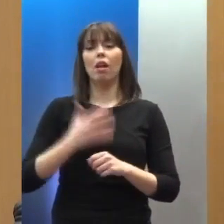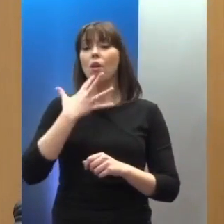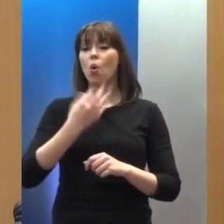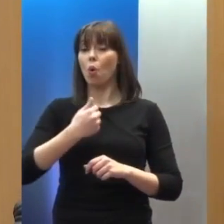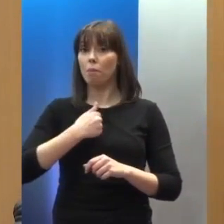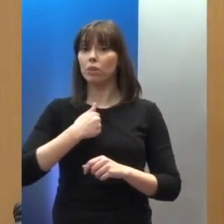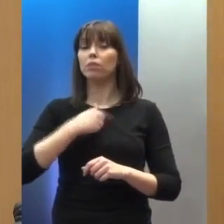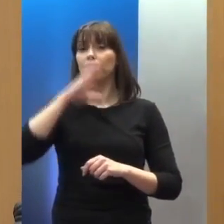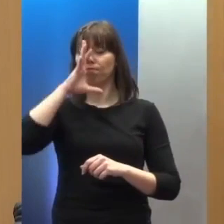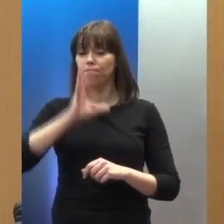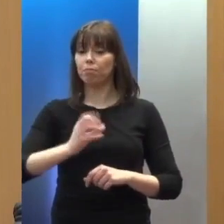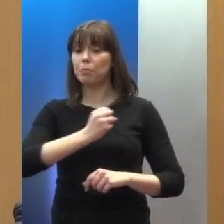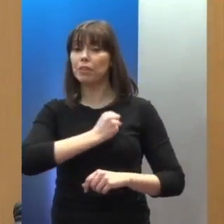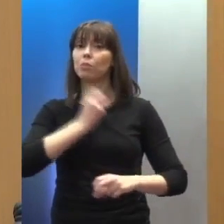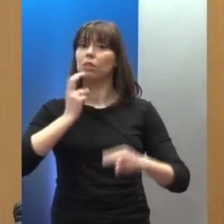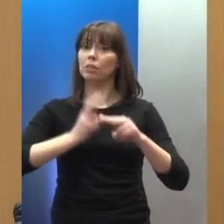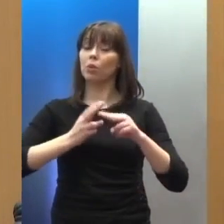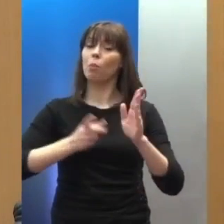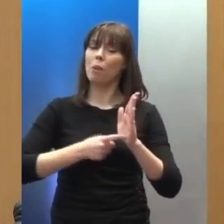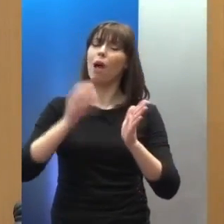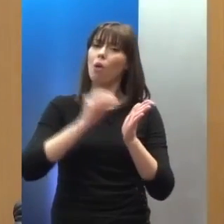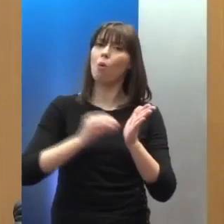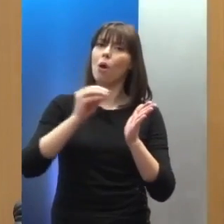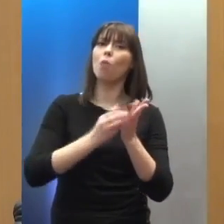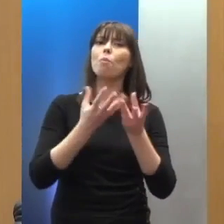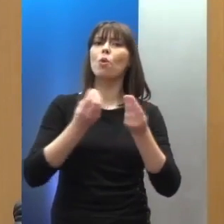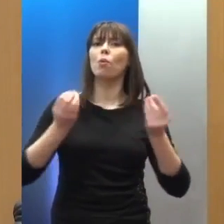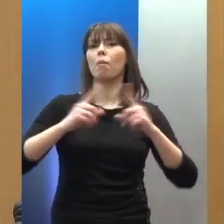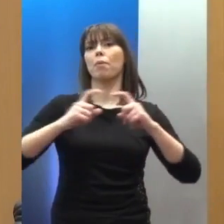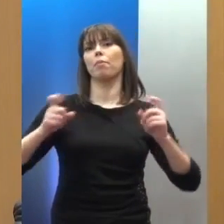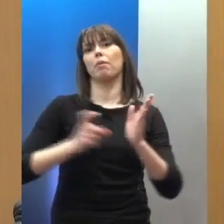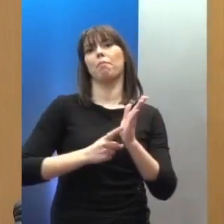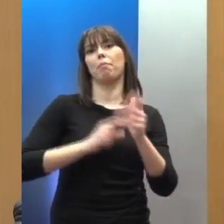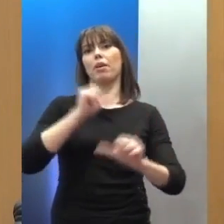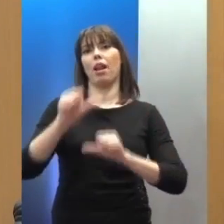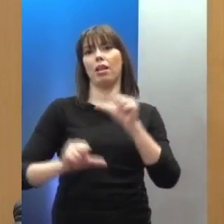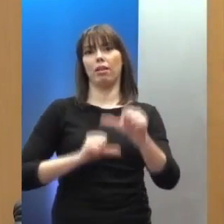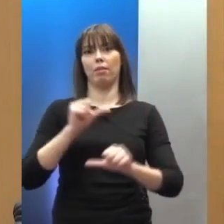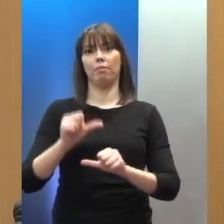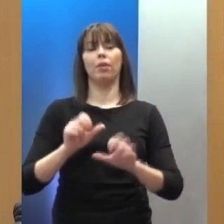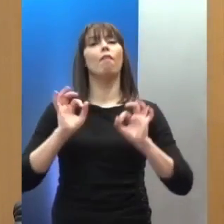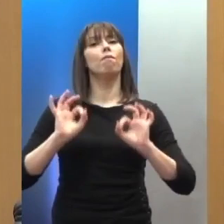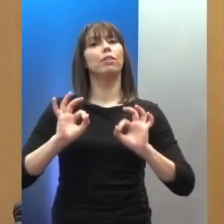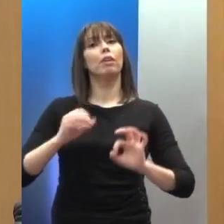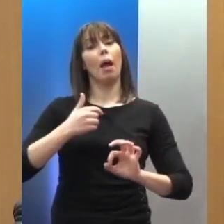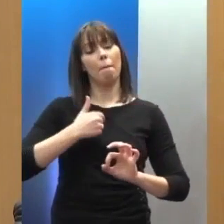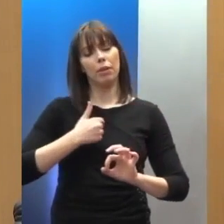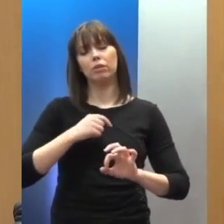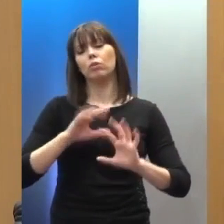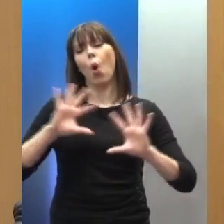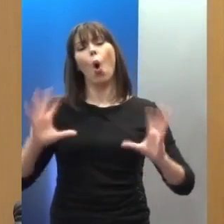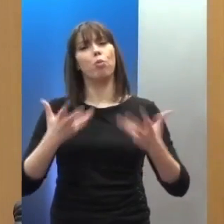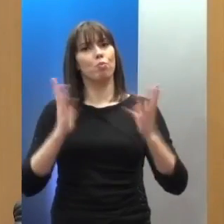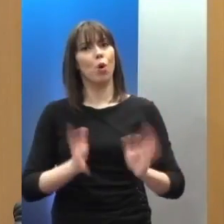παράλληλα ότι πολλά ακόμα είναι εκείνα που επιθυμούμε να αλλάξουμε. Θα είμαστε στο πλαίσιο των ορμαδιοτήτων σπάντοτε